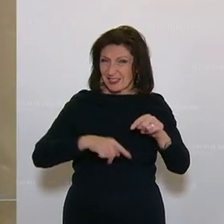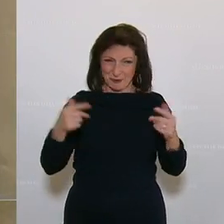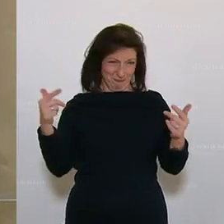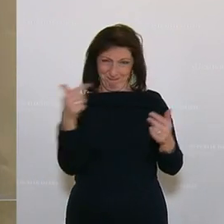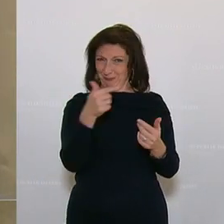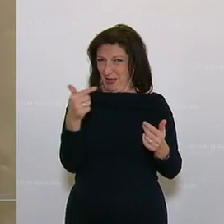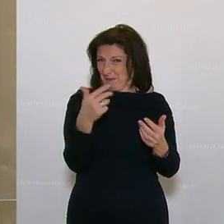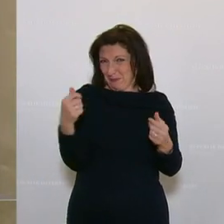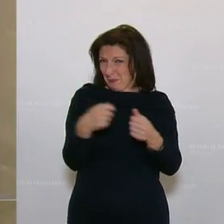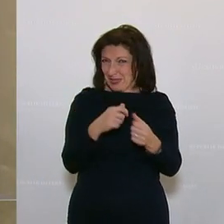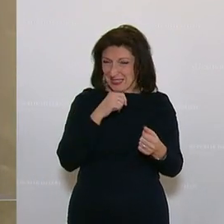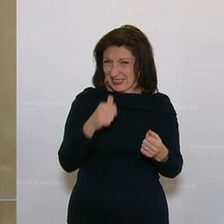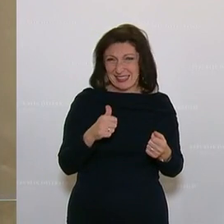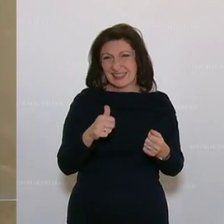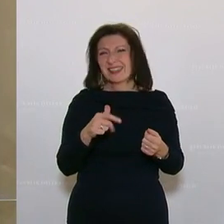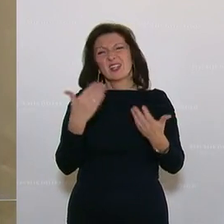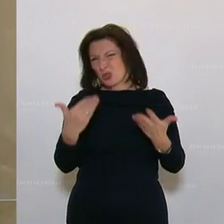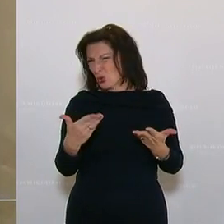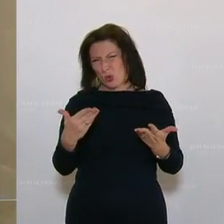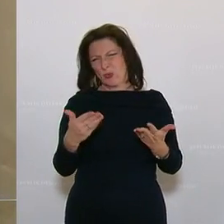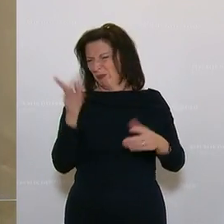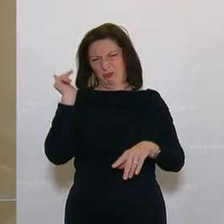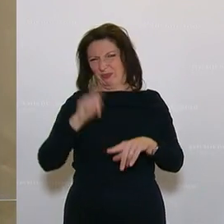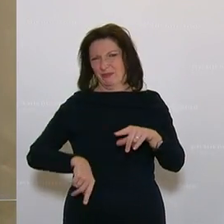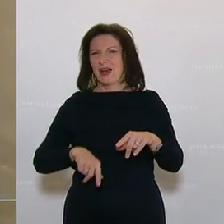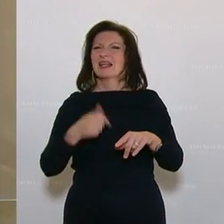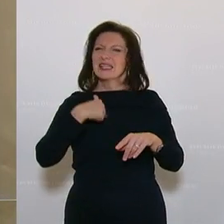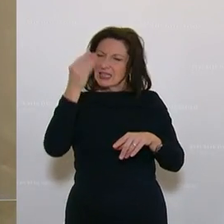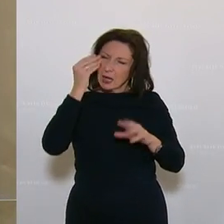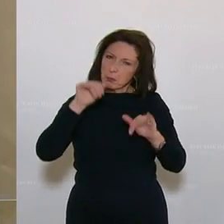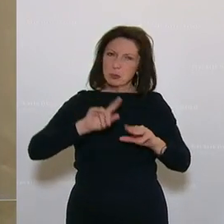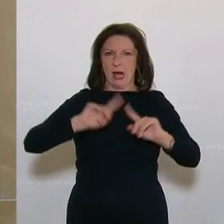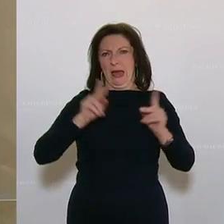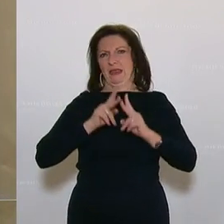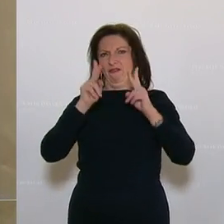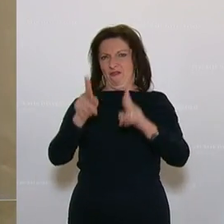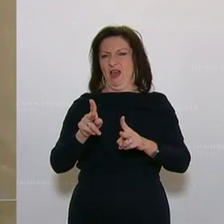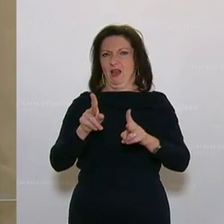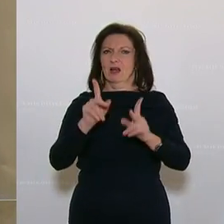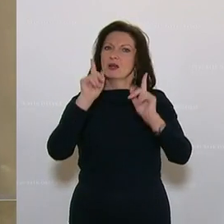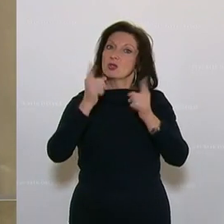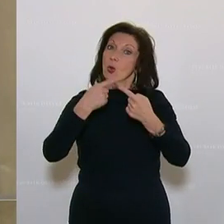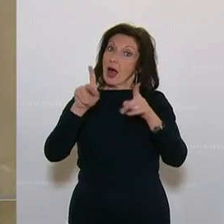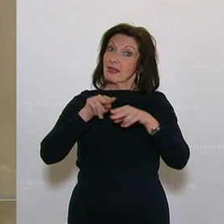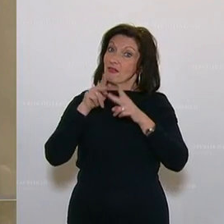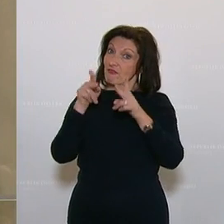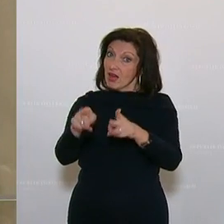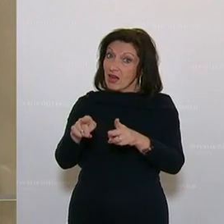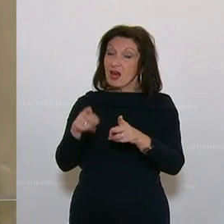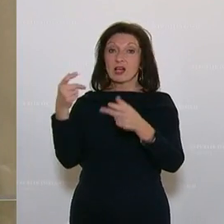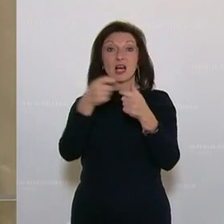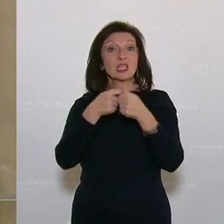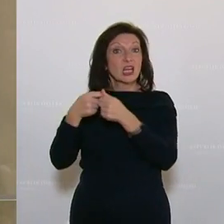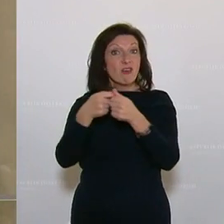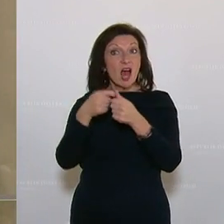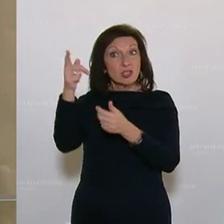Und das ist nicht der richtige Weg. Ich glaube, der richtige Weg ist, den Weg zu beschreiten, den die Gewerkschaft ProG